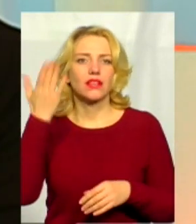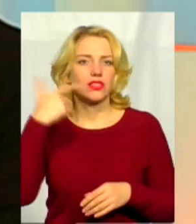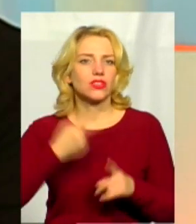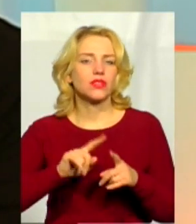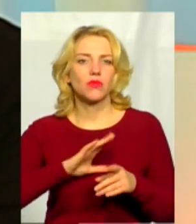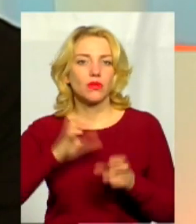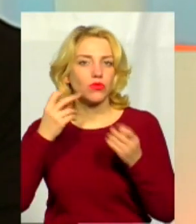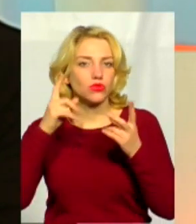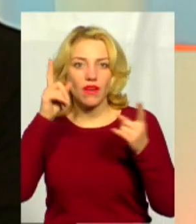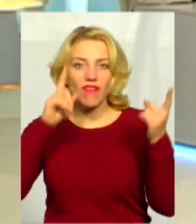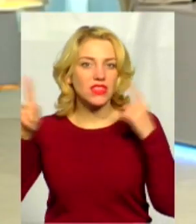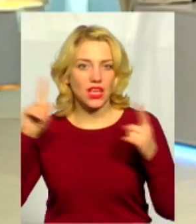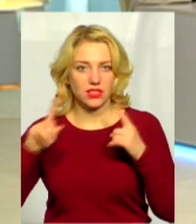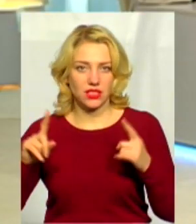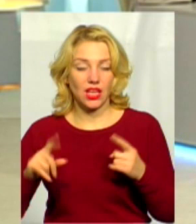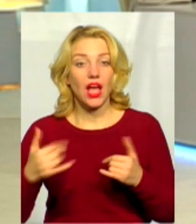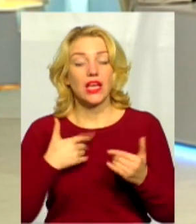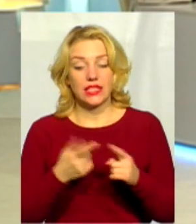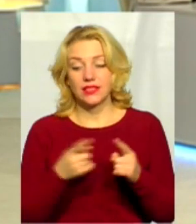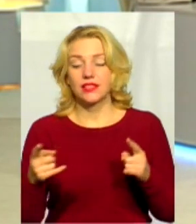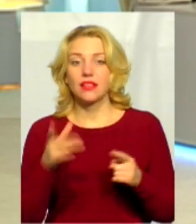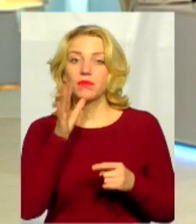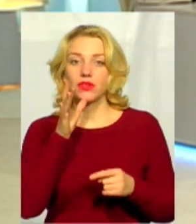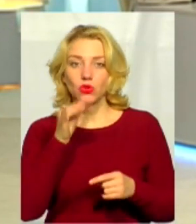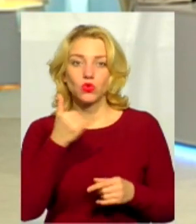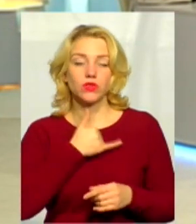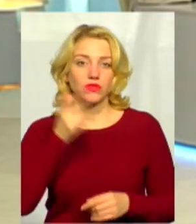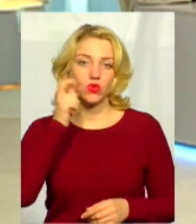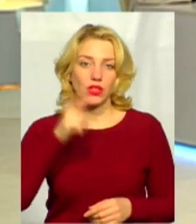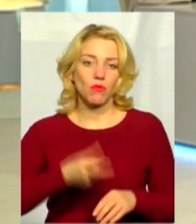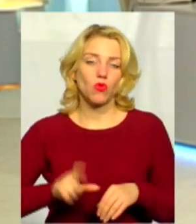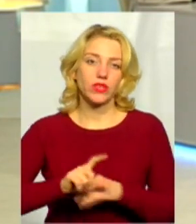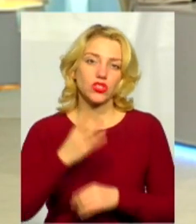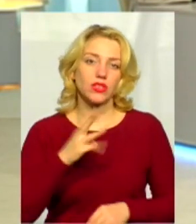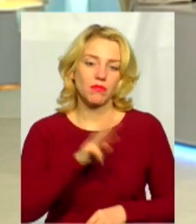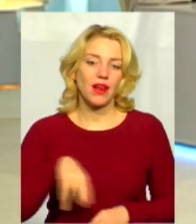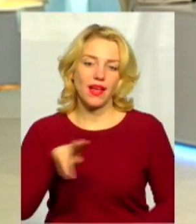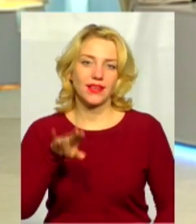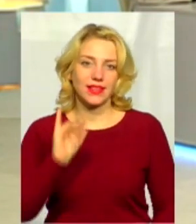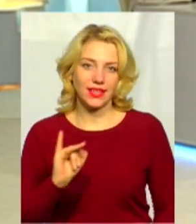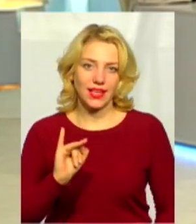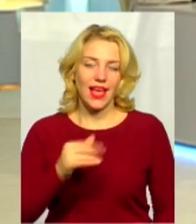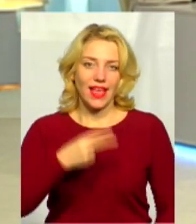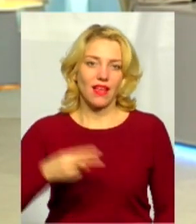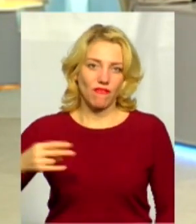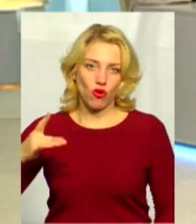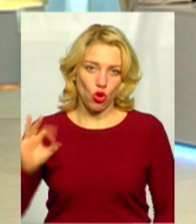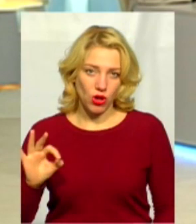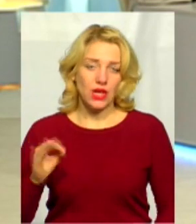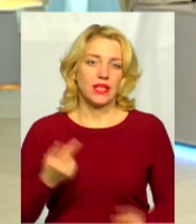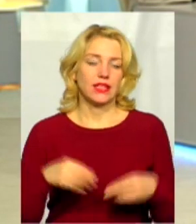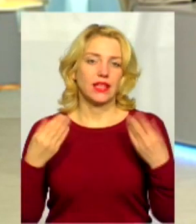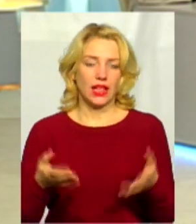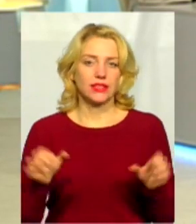І, дійсно, за цей період інностовано в Україну понад 4 мільярди євро. І що дало змогу нам